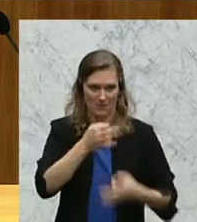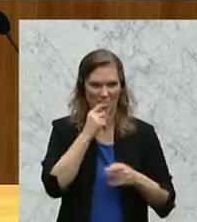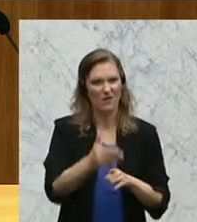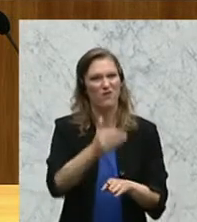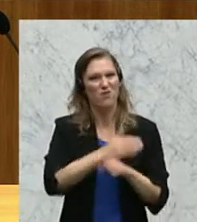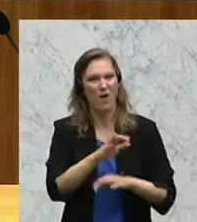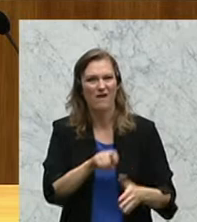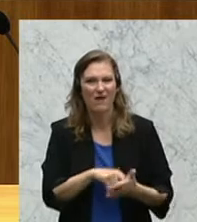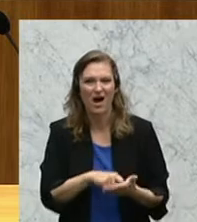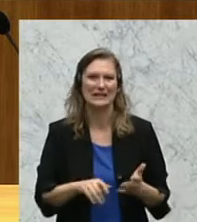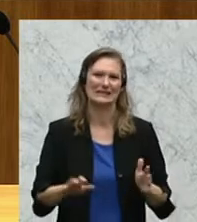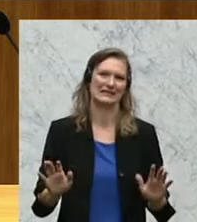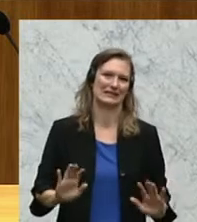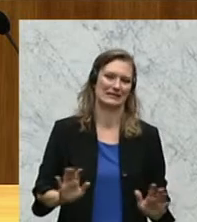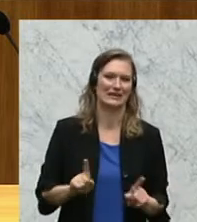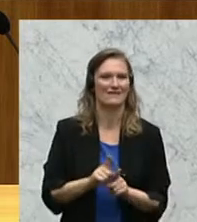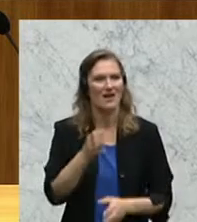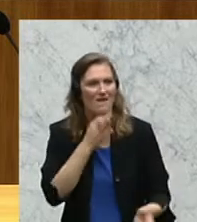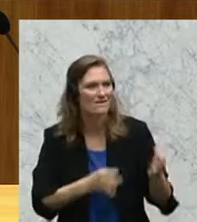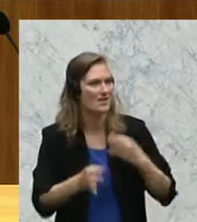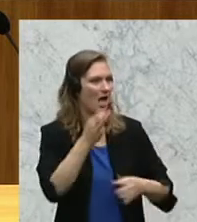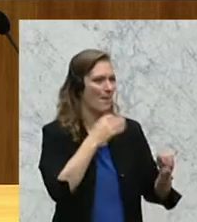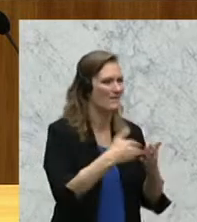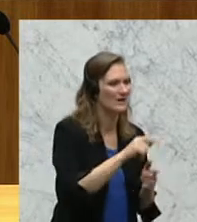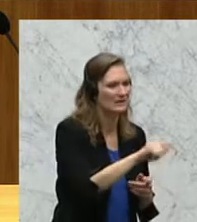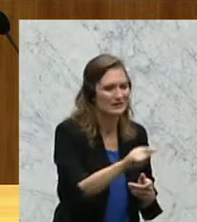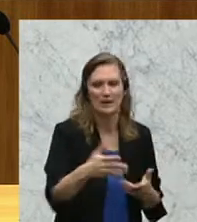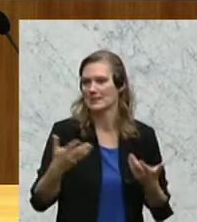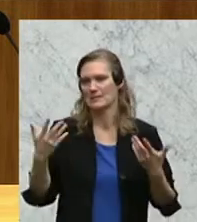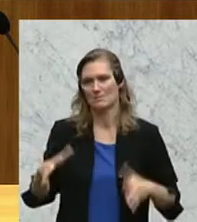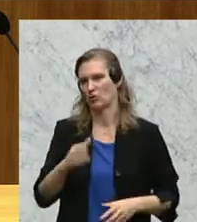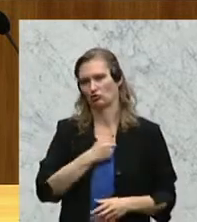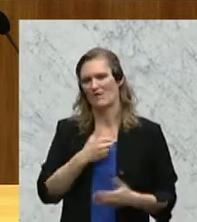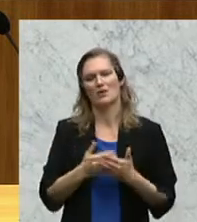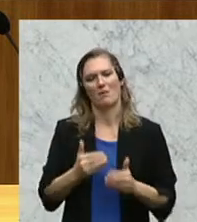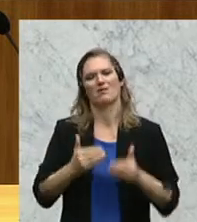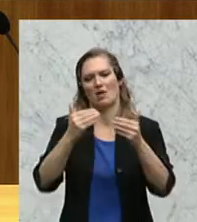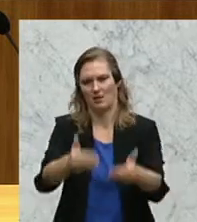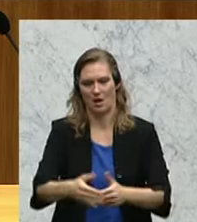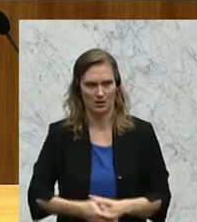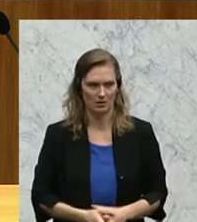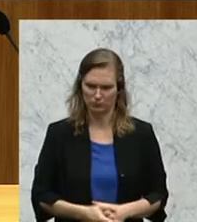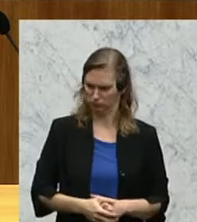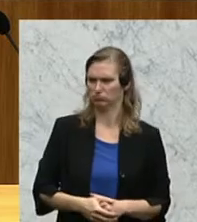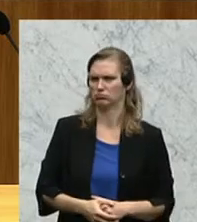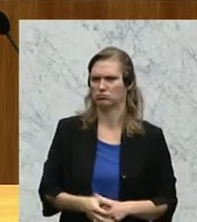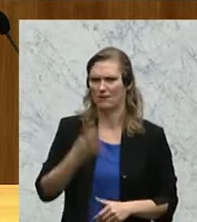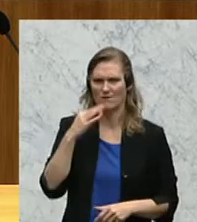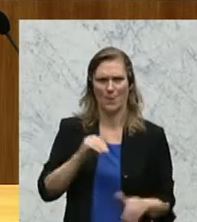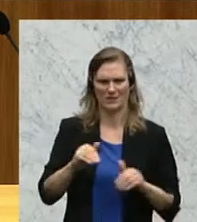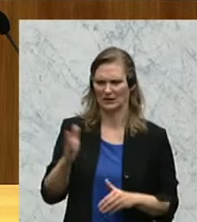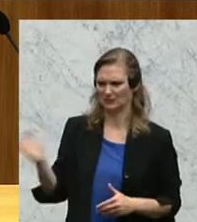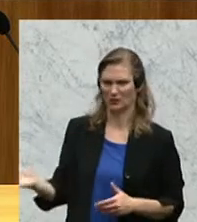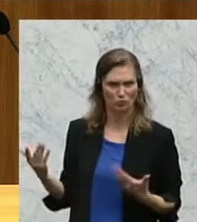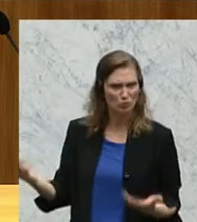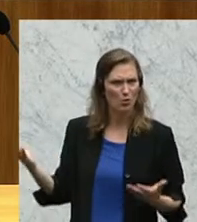würde man nicht mehr mit der Einvernahme aller Politiker fertig werden. So, Frau Bundesminister, und das,